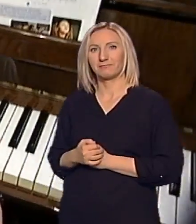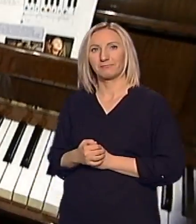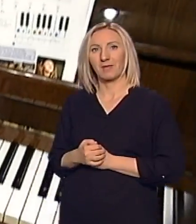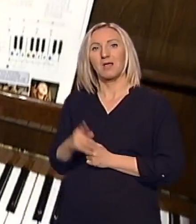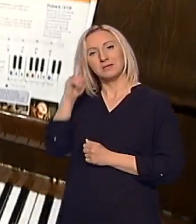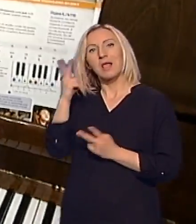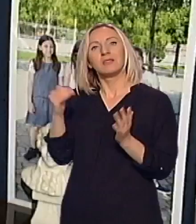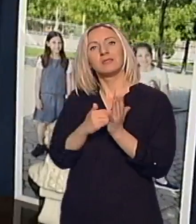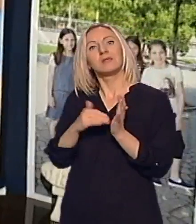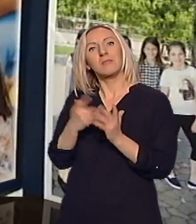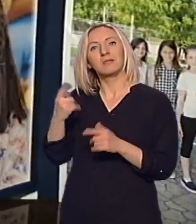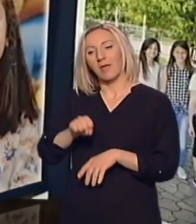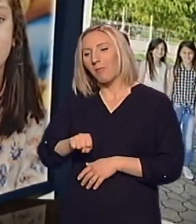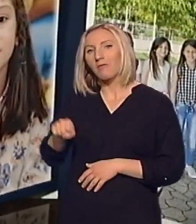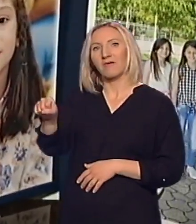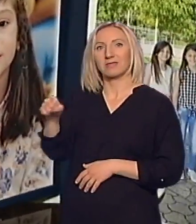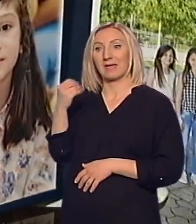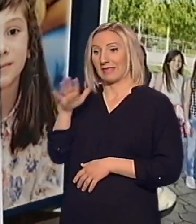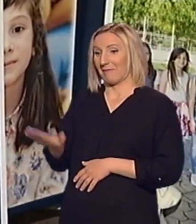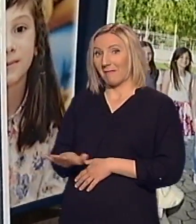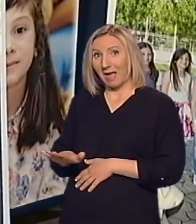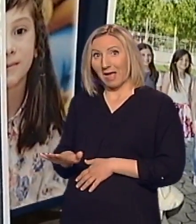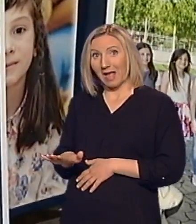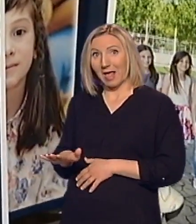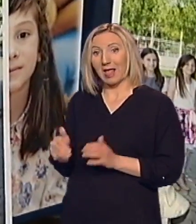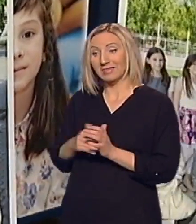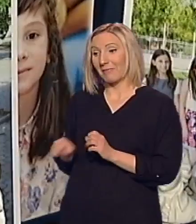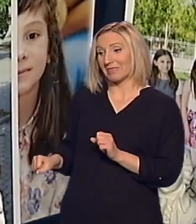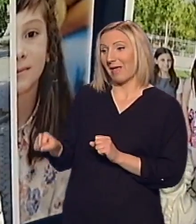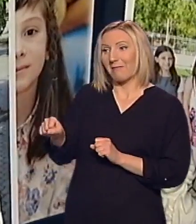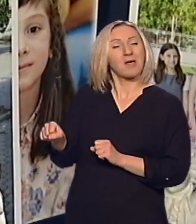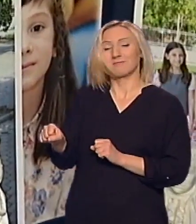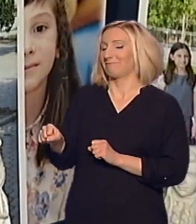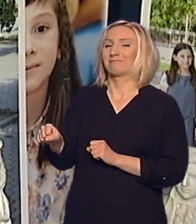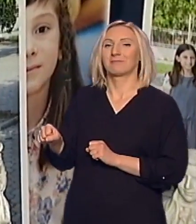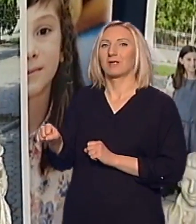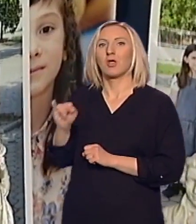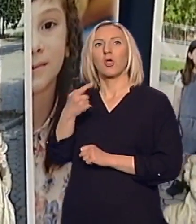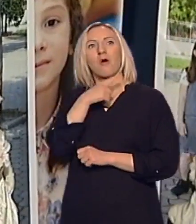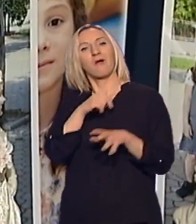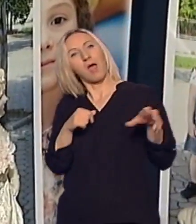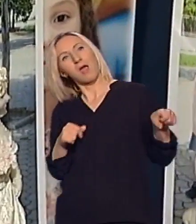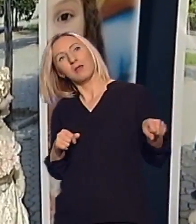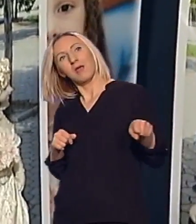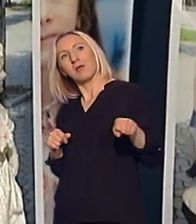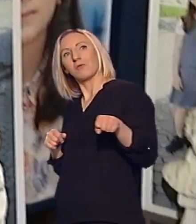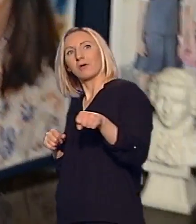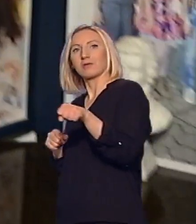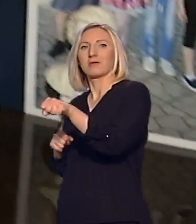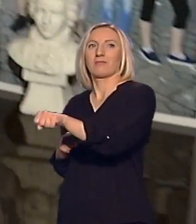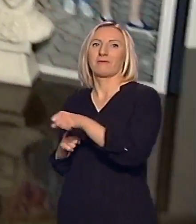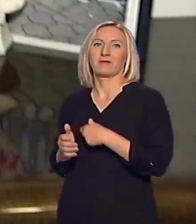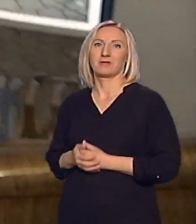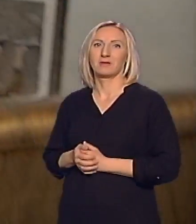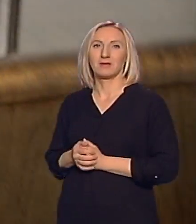da je povede, pa čak i kao je mala, kad je trebalo Tamaru voditi, ona je u nekim momentima uzimala Jovanu za ruku i da je povedu do